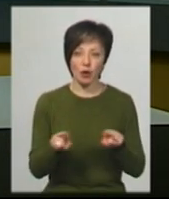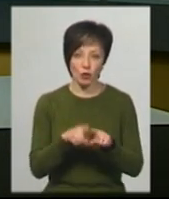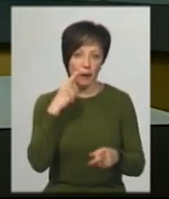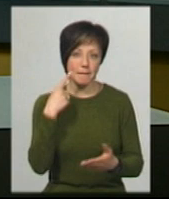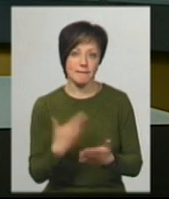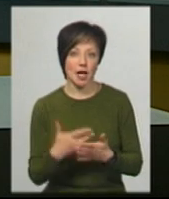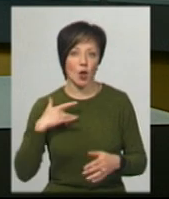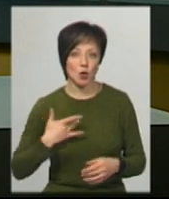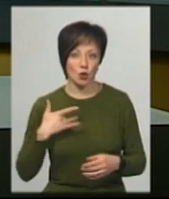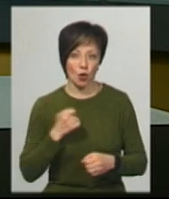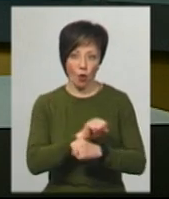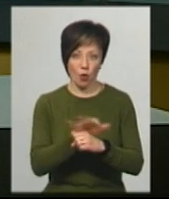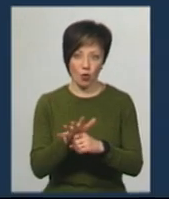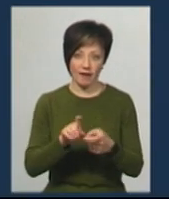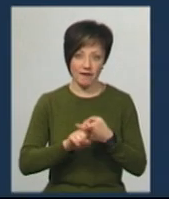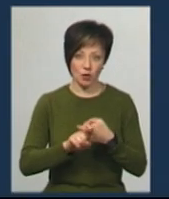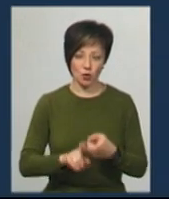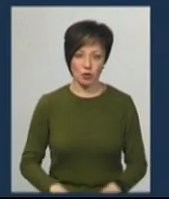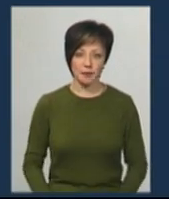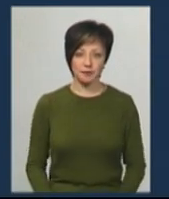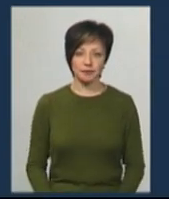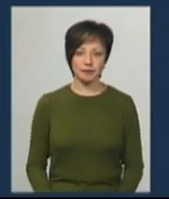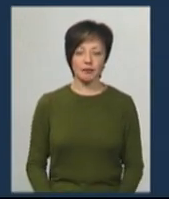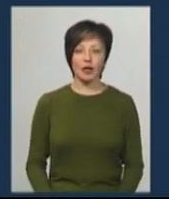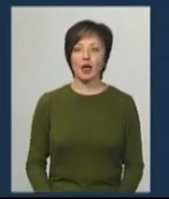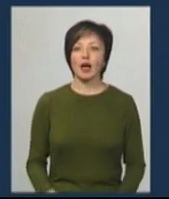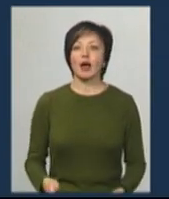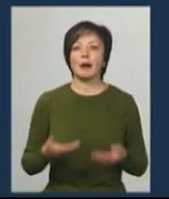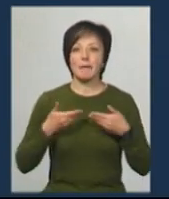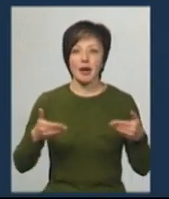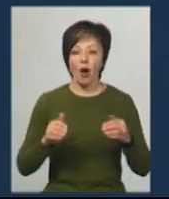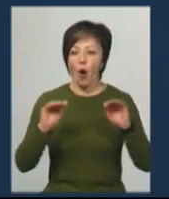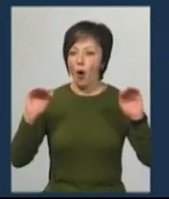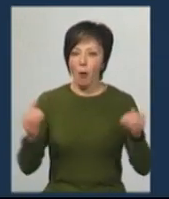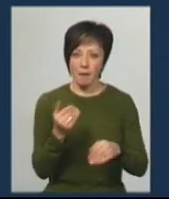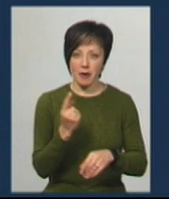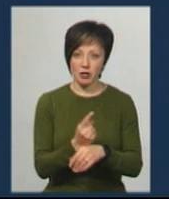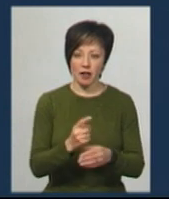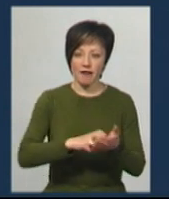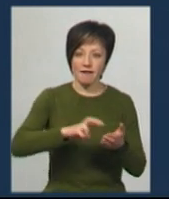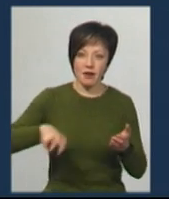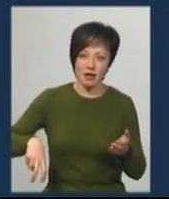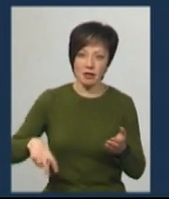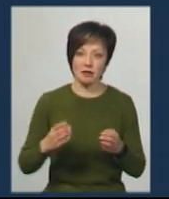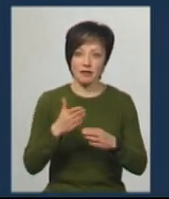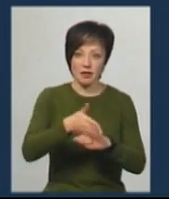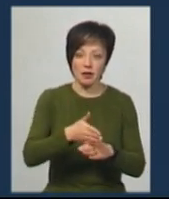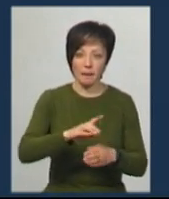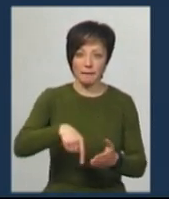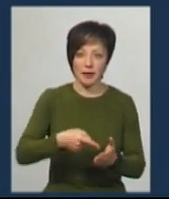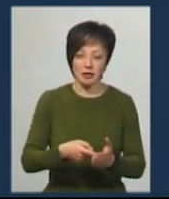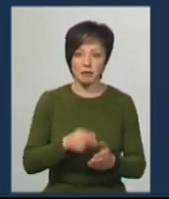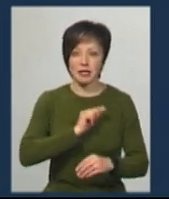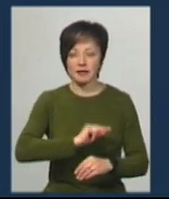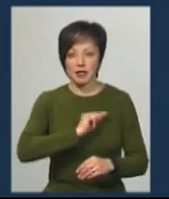підозрюють коронавірус. Обмежили виїзд міста і міста – це комунальних підприємств, працівників, комунальних підприємств,